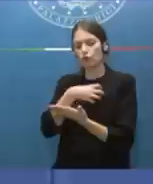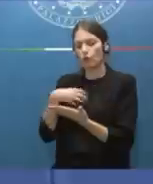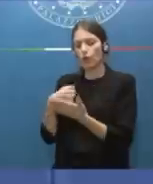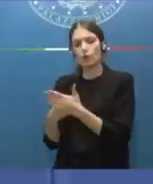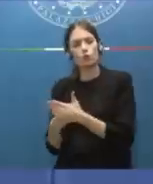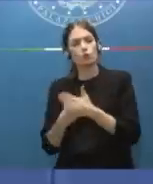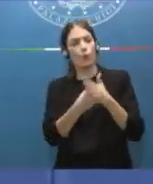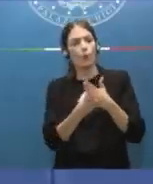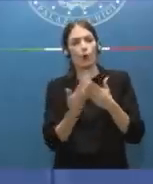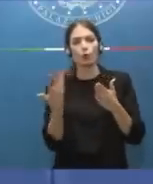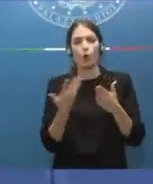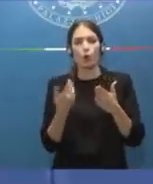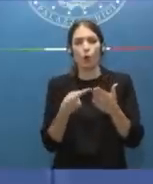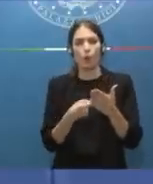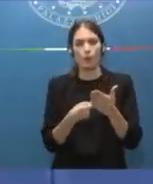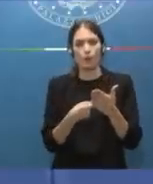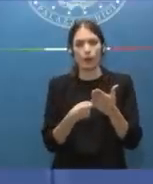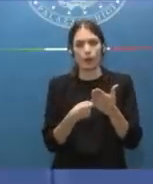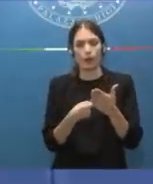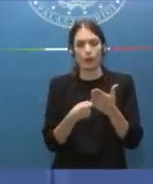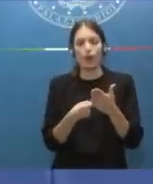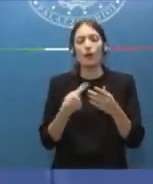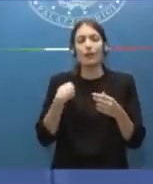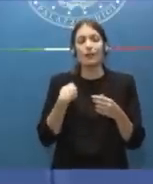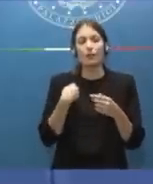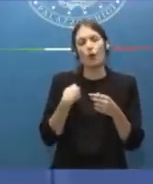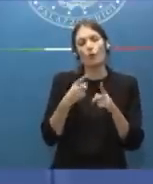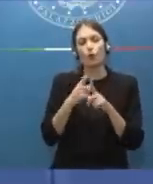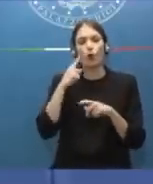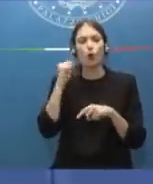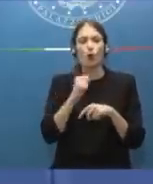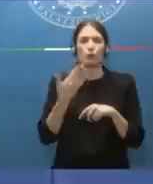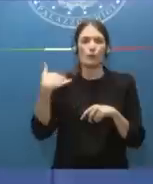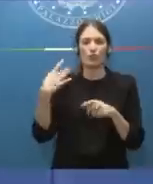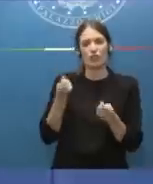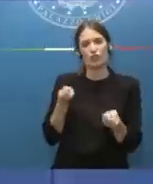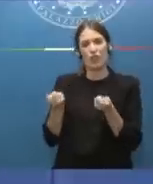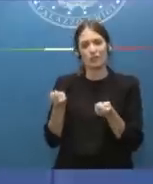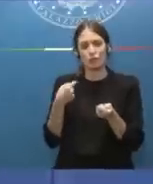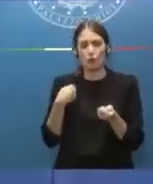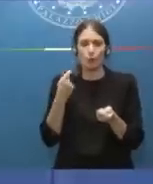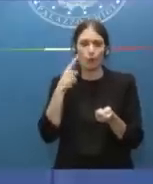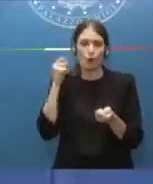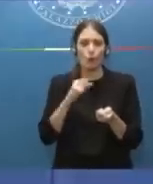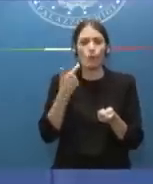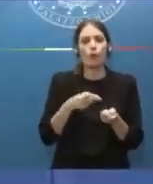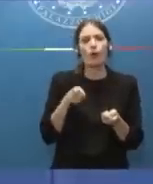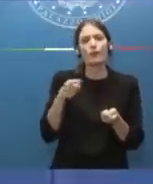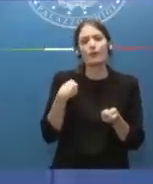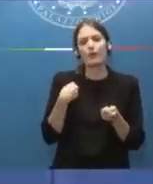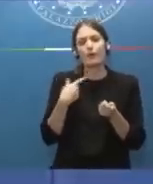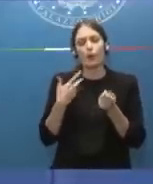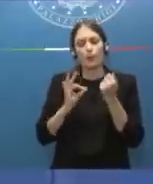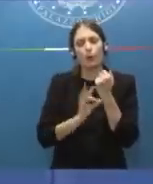Quello che io contesto della gestione precedente è che ci sono stati una infinità di provvedimenti